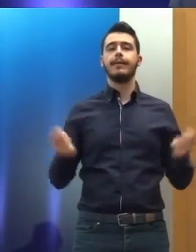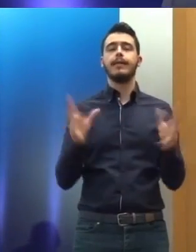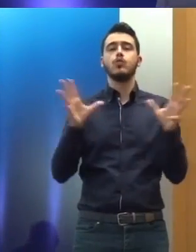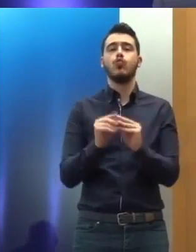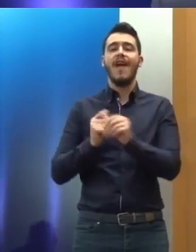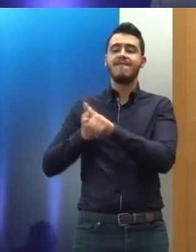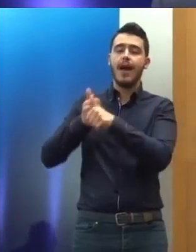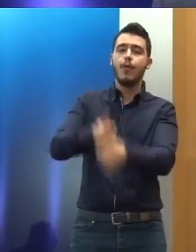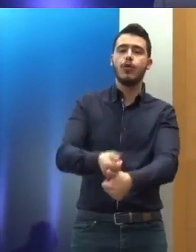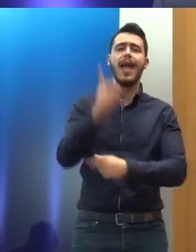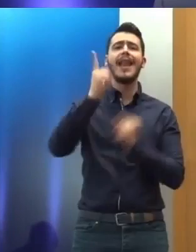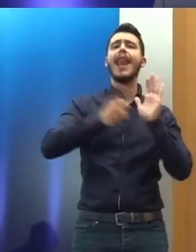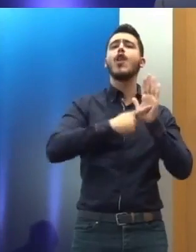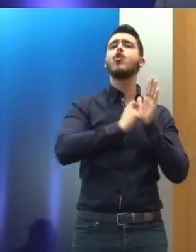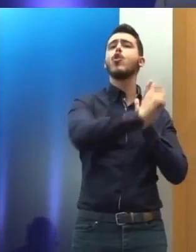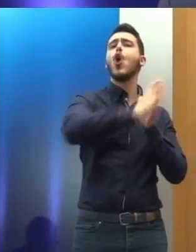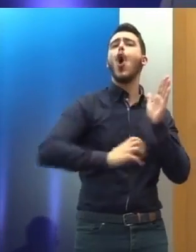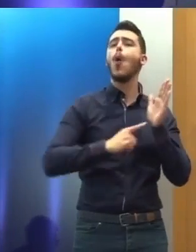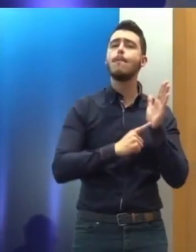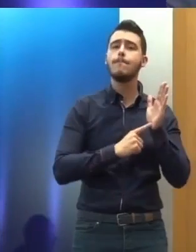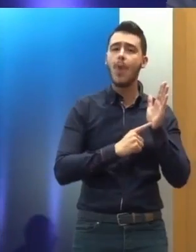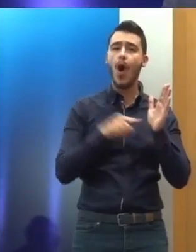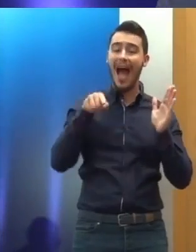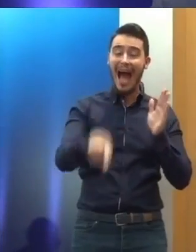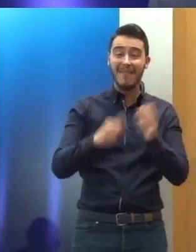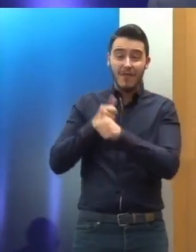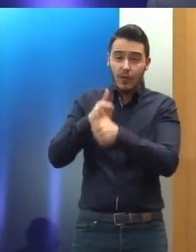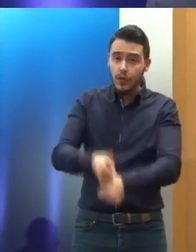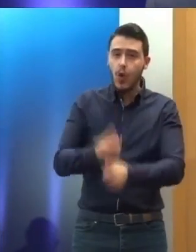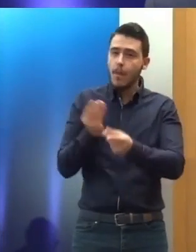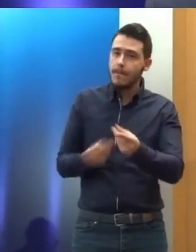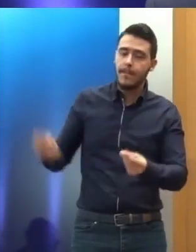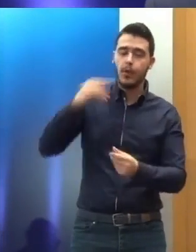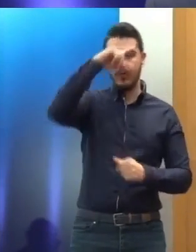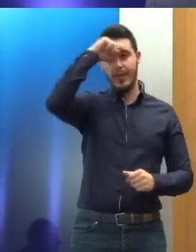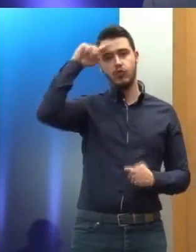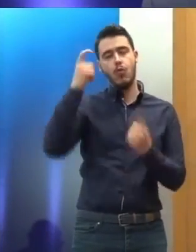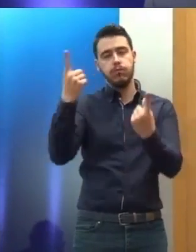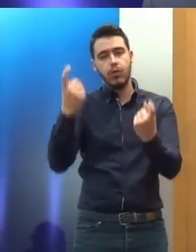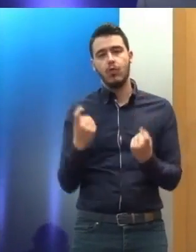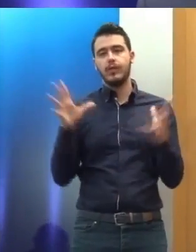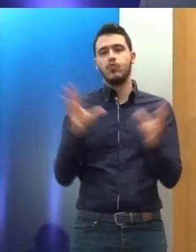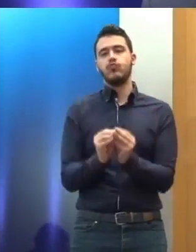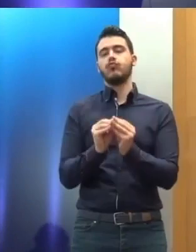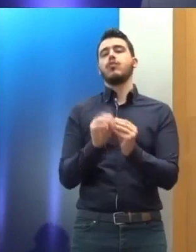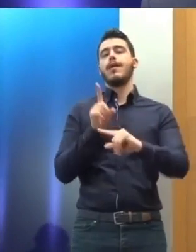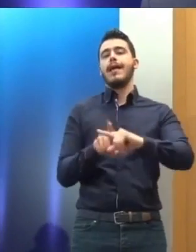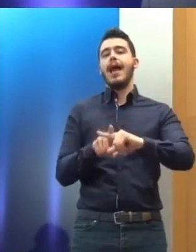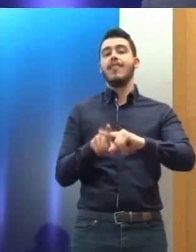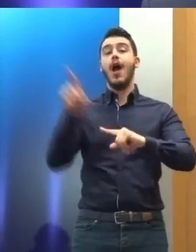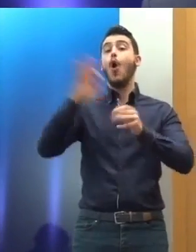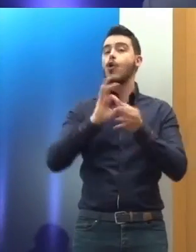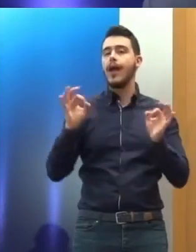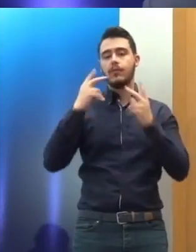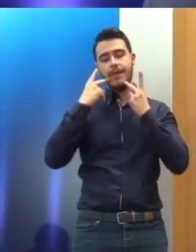καλού νομοθετικού πλαισίου είναι η μεγαλύτερη πρόκληση όπως τουλάχιστον την βλέπουν τα όργανα αυτά. Τώρα, ποια